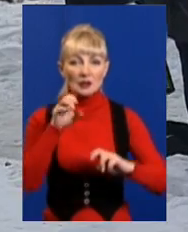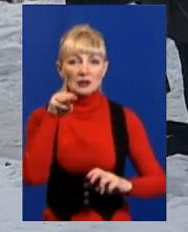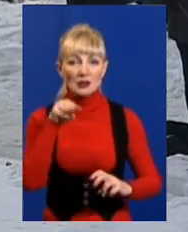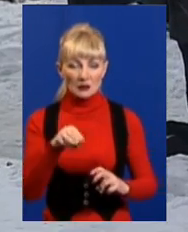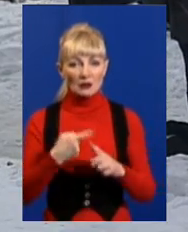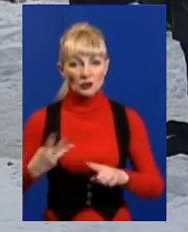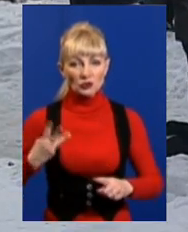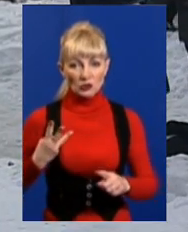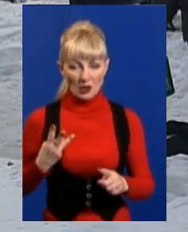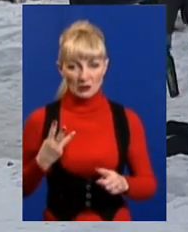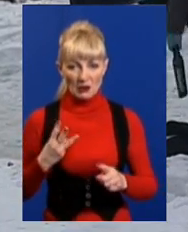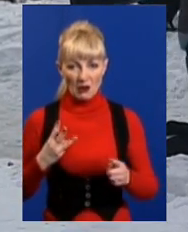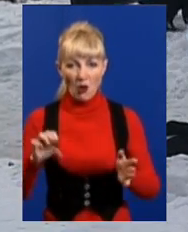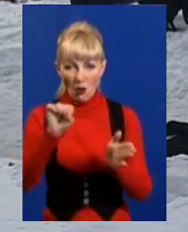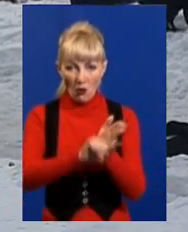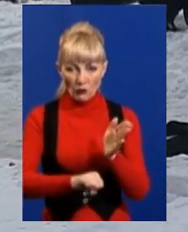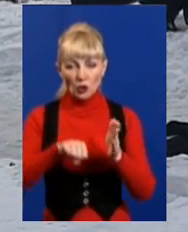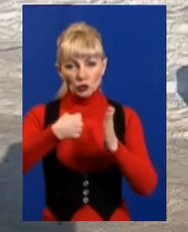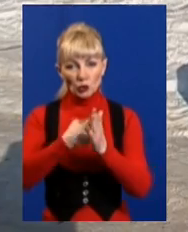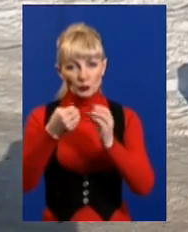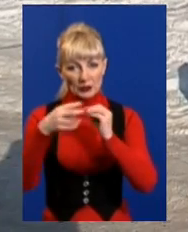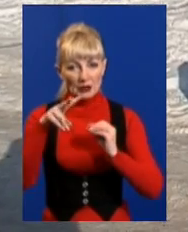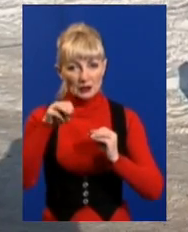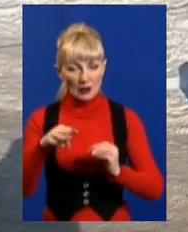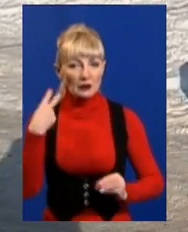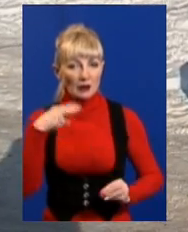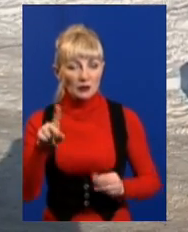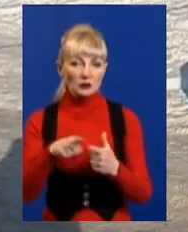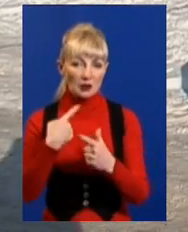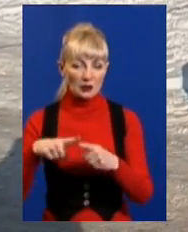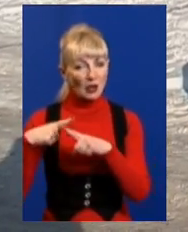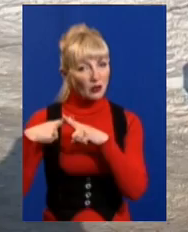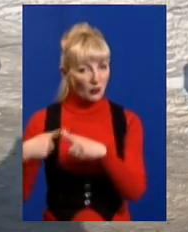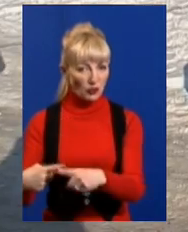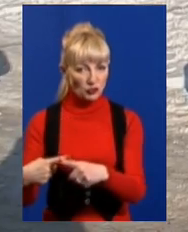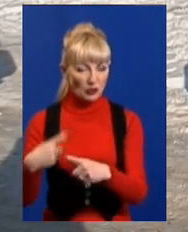посягання на життя поліцейського. Це до 15 років колонії або до вічне ув'язнення.